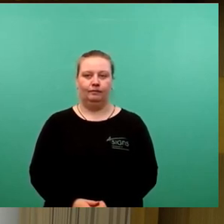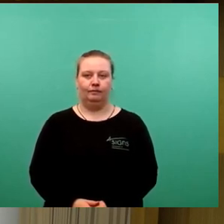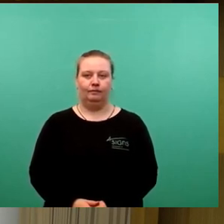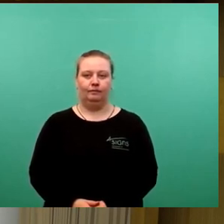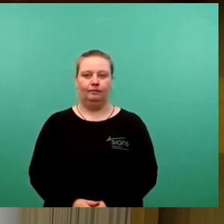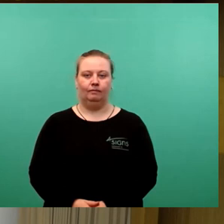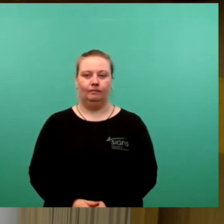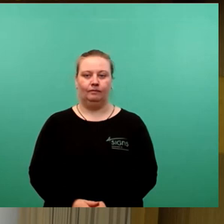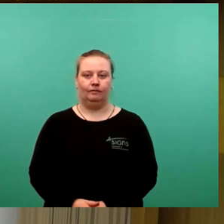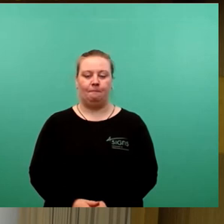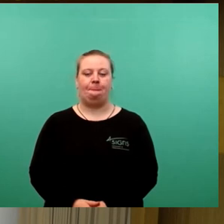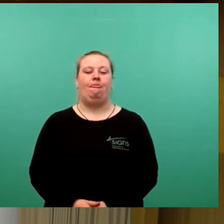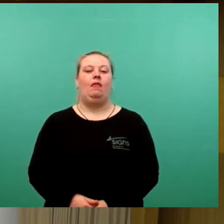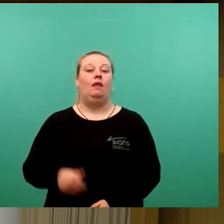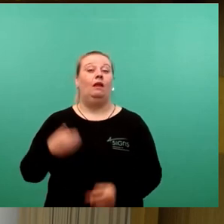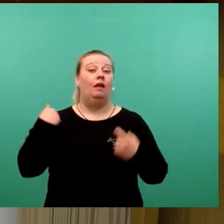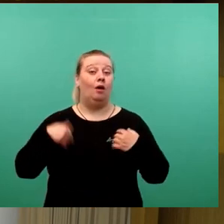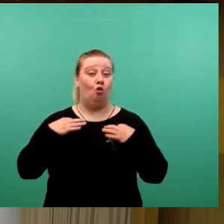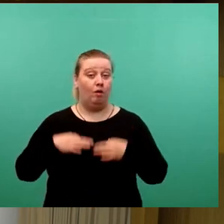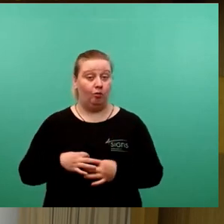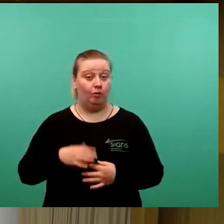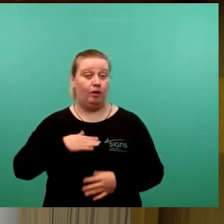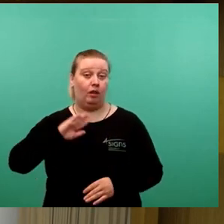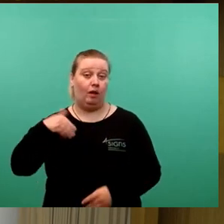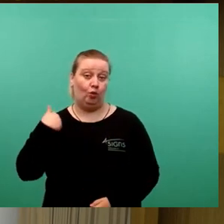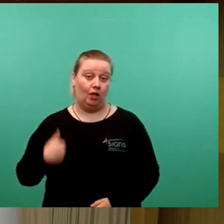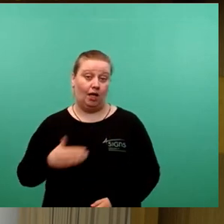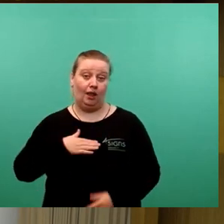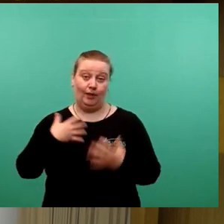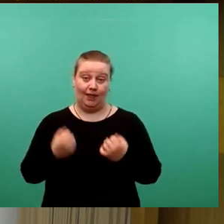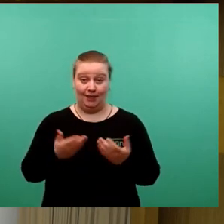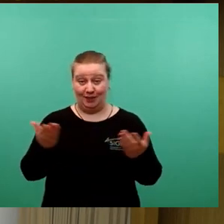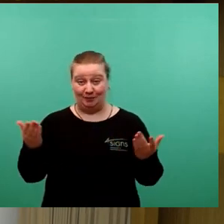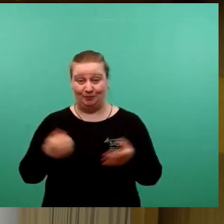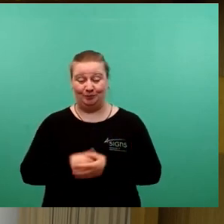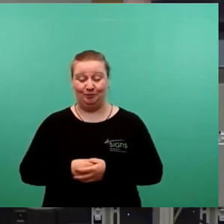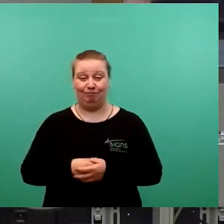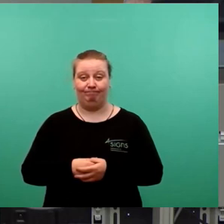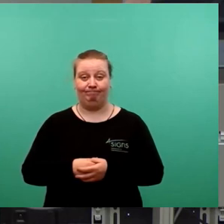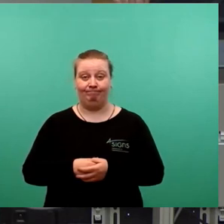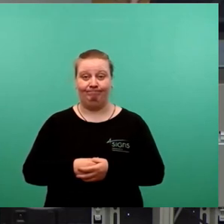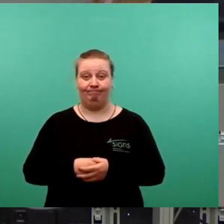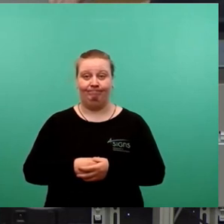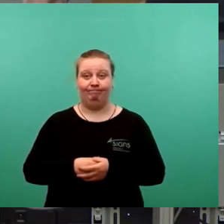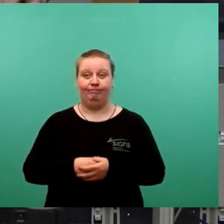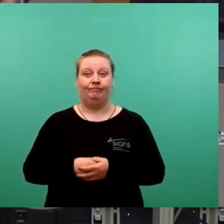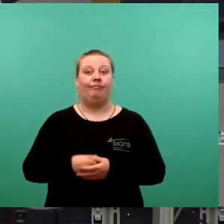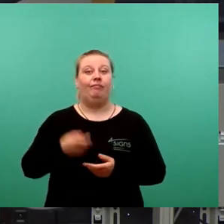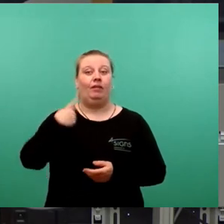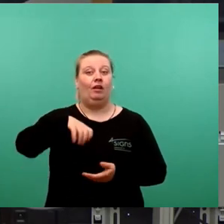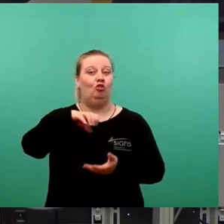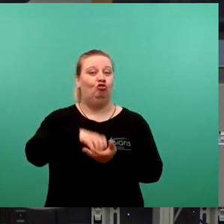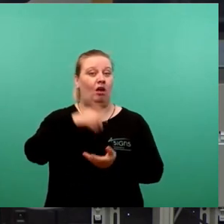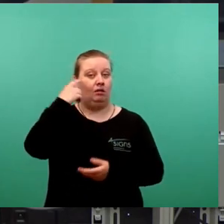Herr Oberbürgermeister, meine Damen und Herren, liebe Gäste, als dieser Stadtrat den ersten